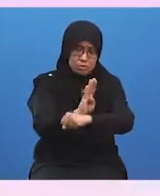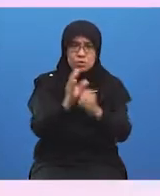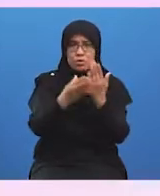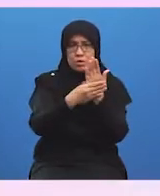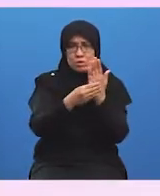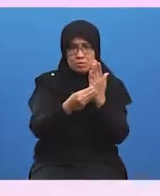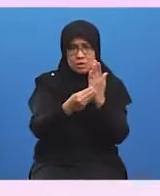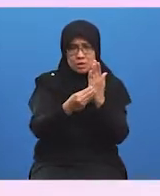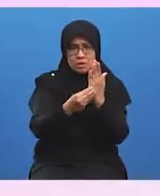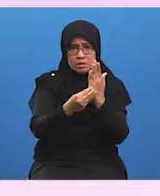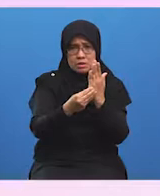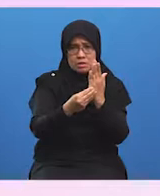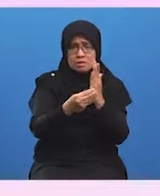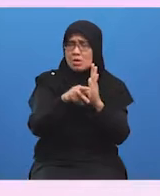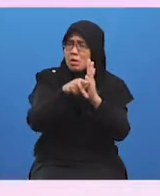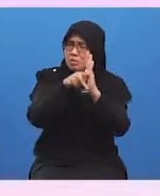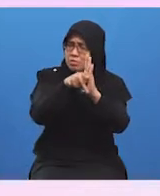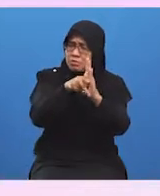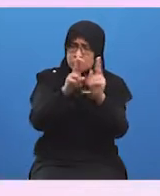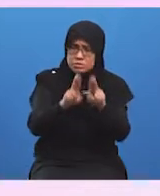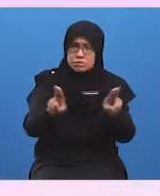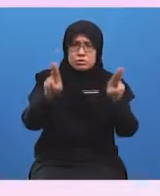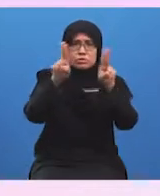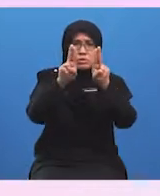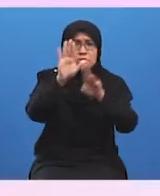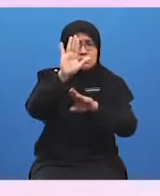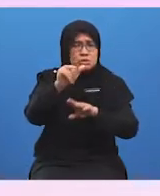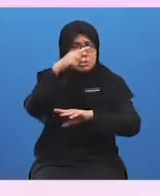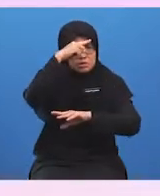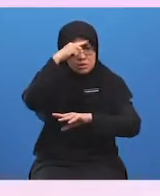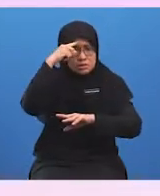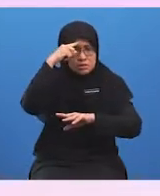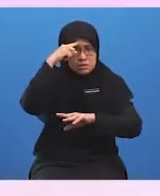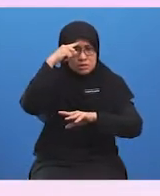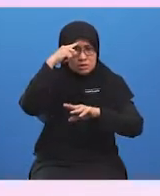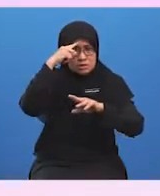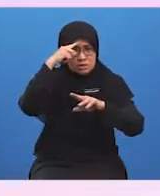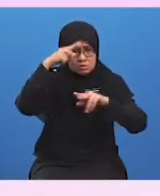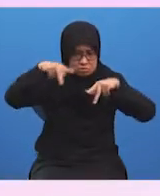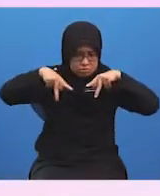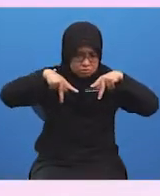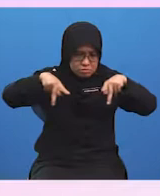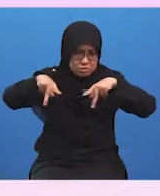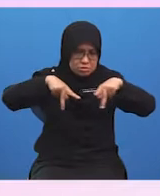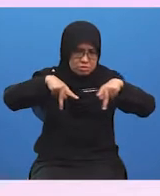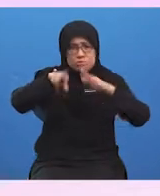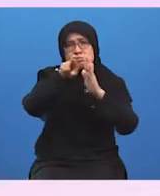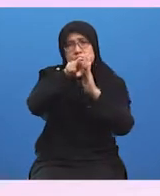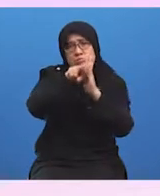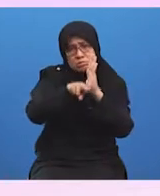merupakan punca utama yang menyebabkan produktiviti PKS rendah.